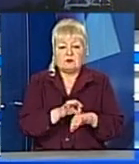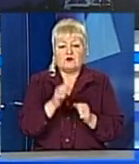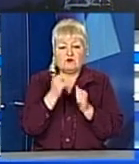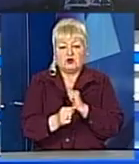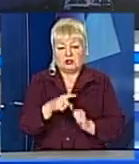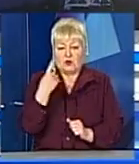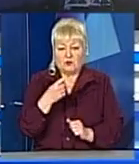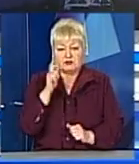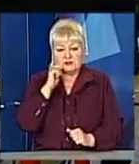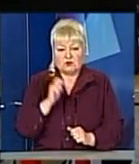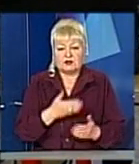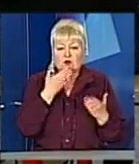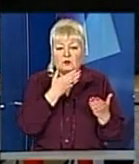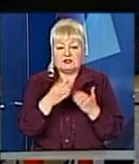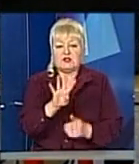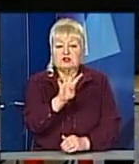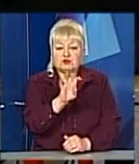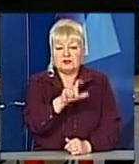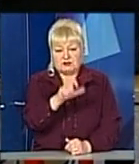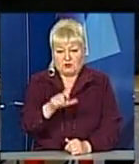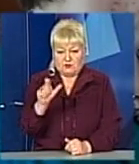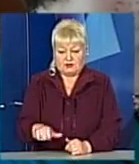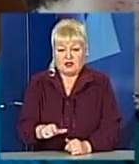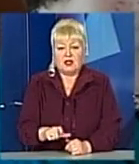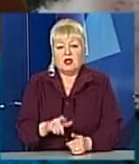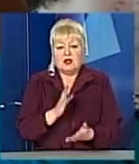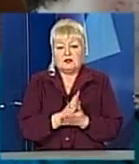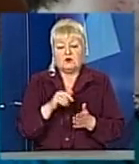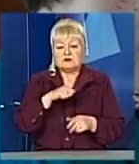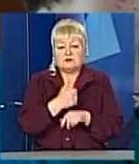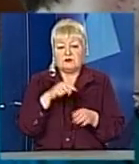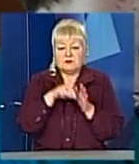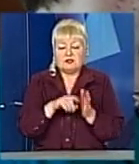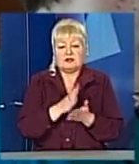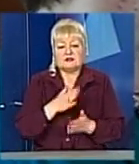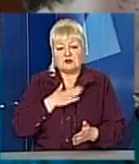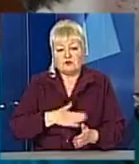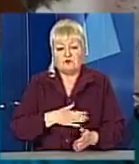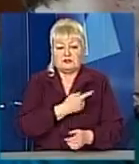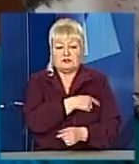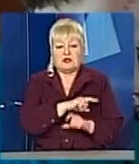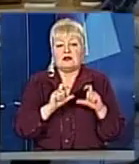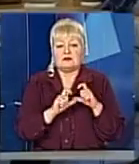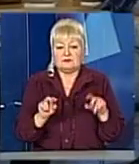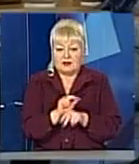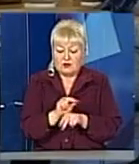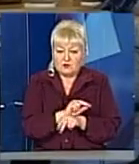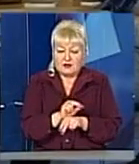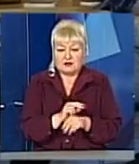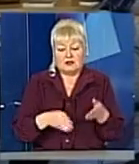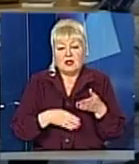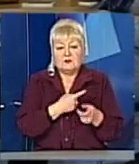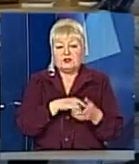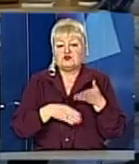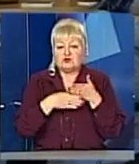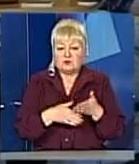області України, опитали по 400 респондентів. Основними критеріями були задоволеність амбулаторною та стаціонарною медичною допомогою,